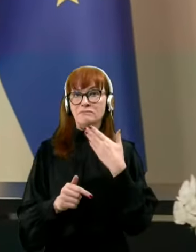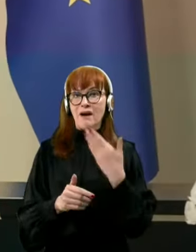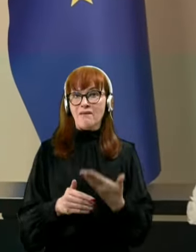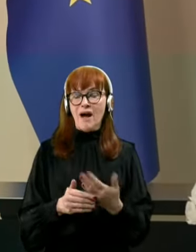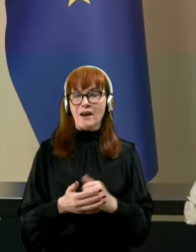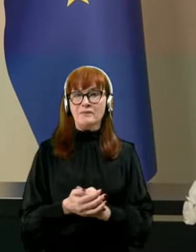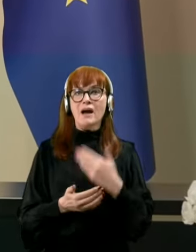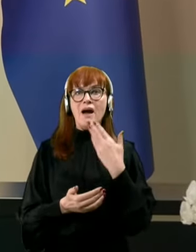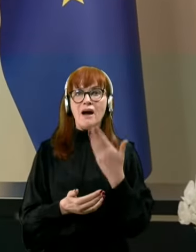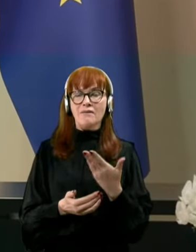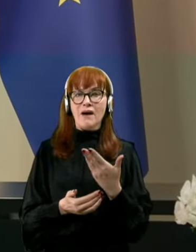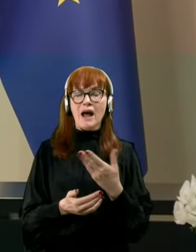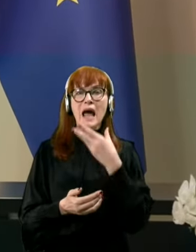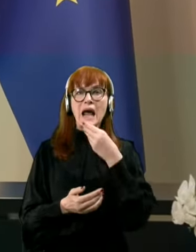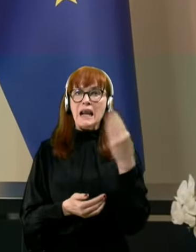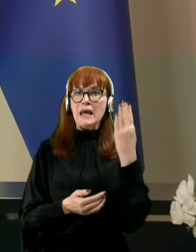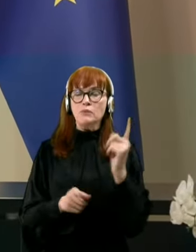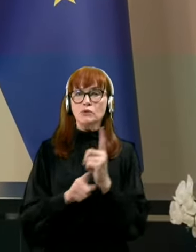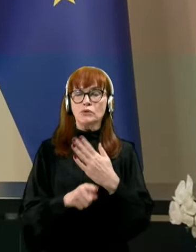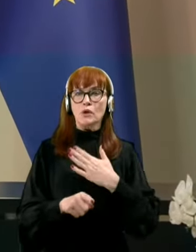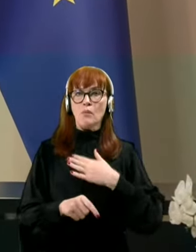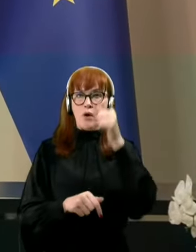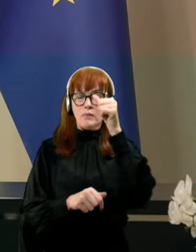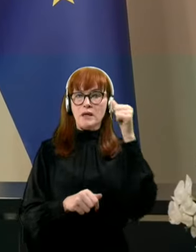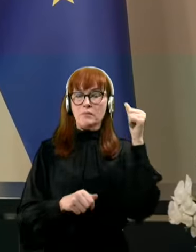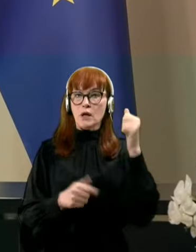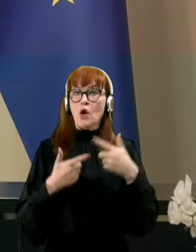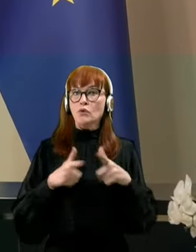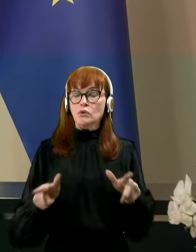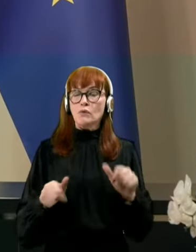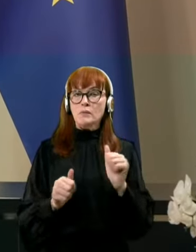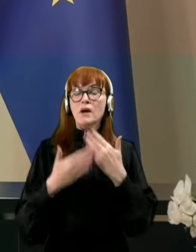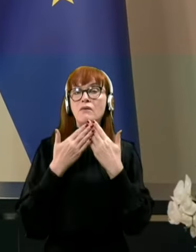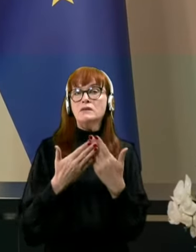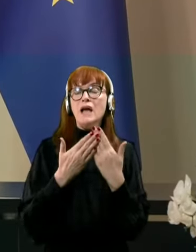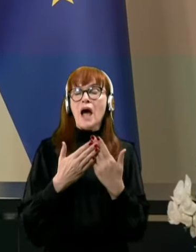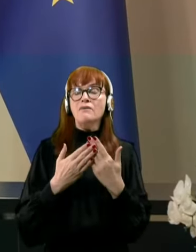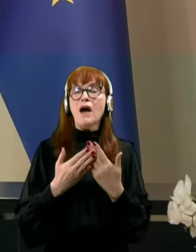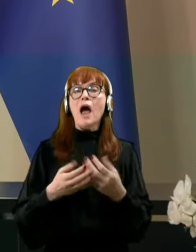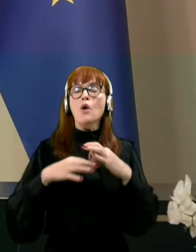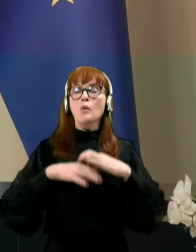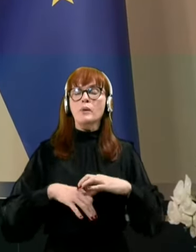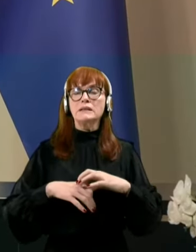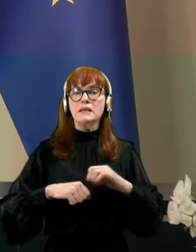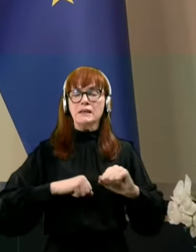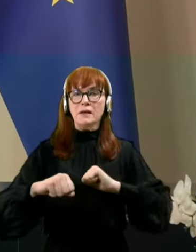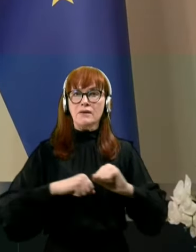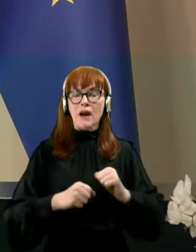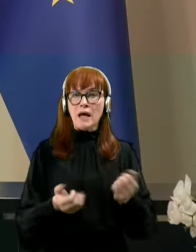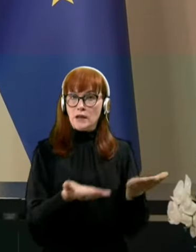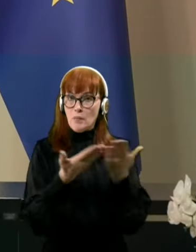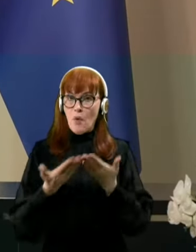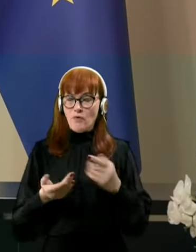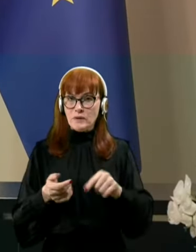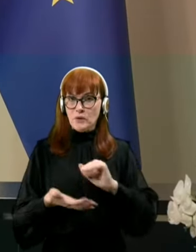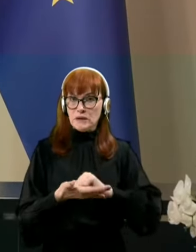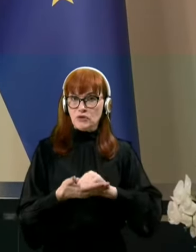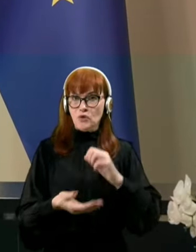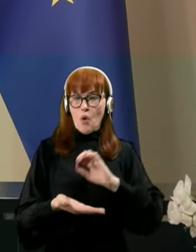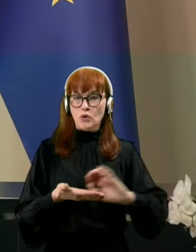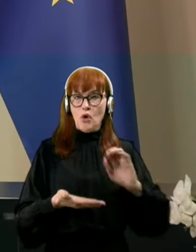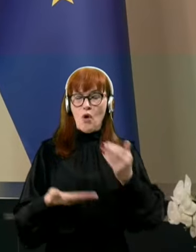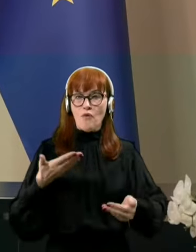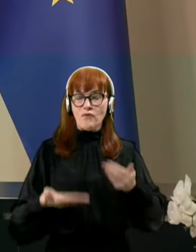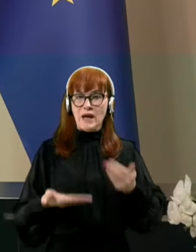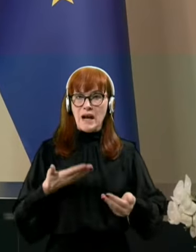Hvala lepa, lepo zdrav tudi v mojem imenu. Dovolite najprej za hvala predsedniku vlade za povabilo nadotiskovno konferencov. Prepričan sem, da tudi s tem